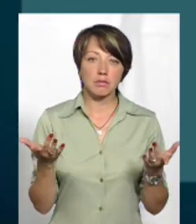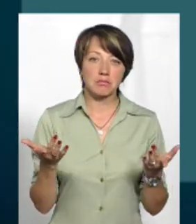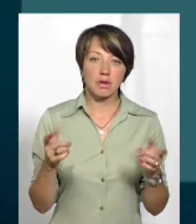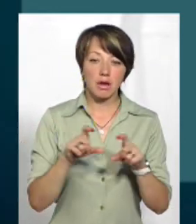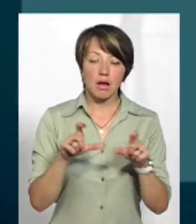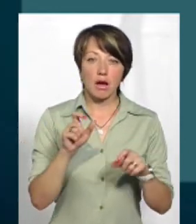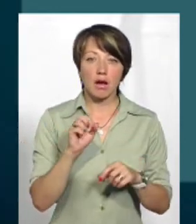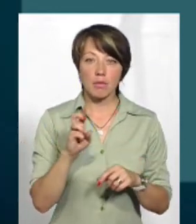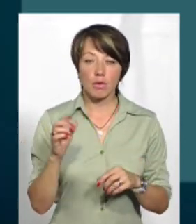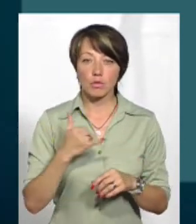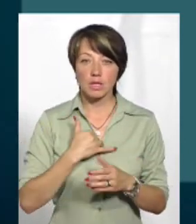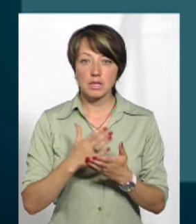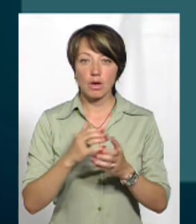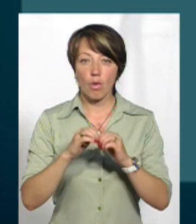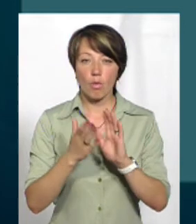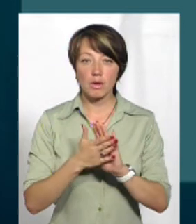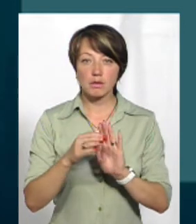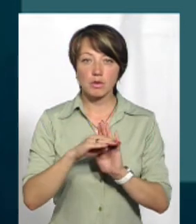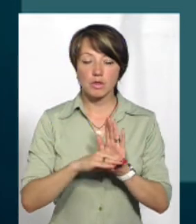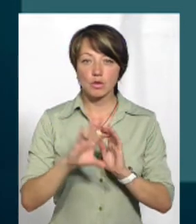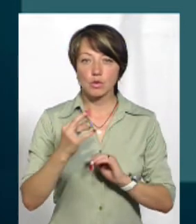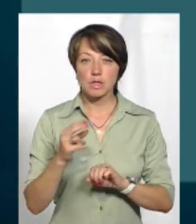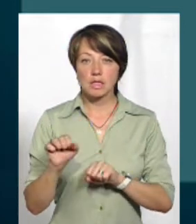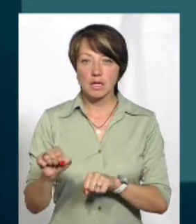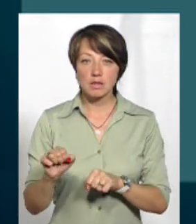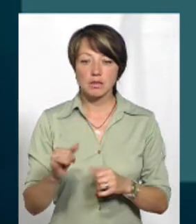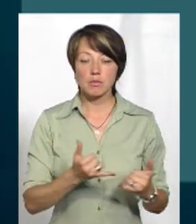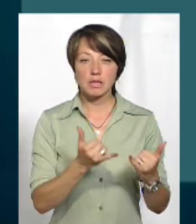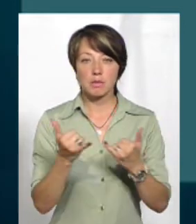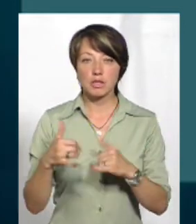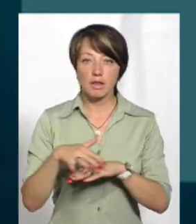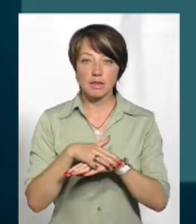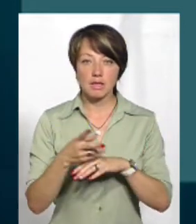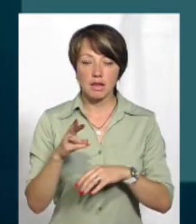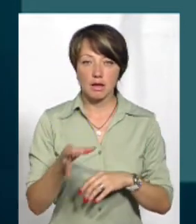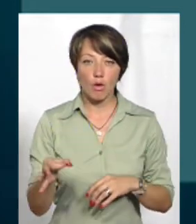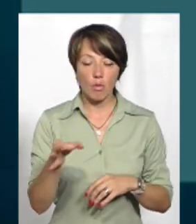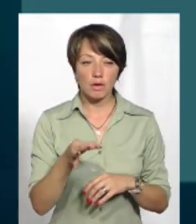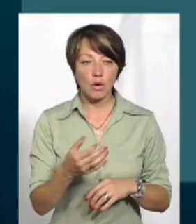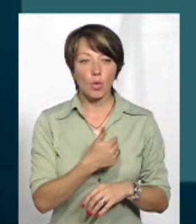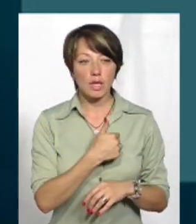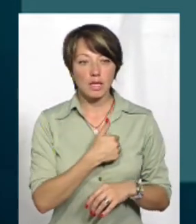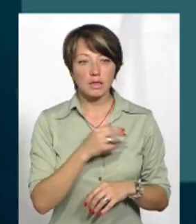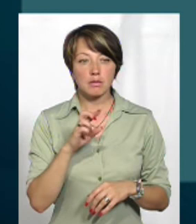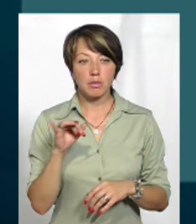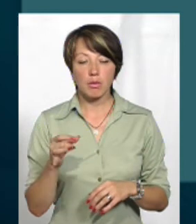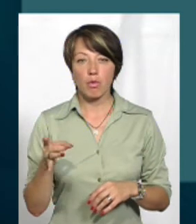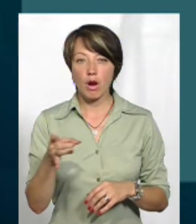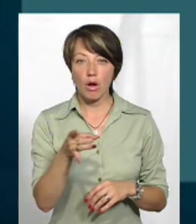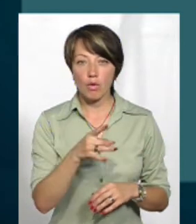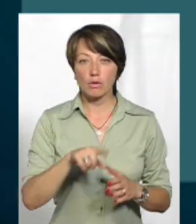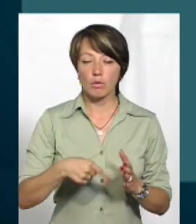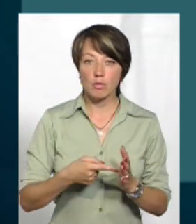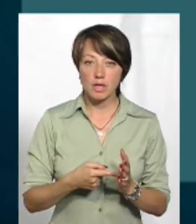Це в нас є комплексна програма соціального захисту та соціального забезпечення населення області. Хочілося б і по району, і по